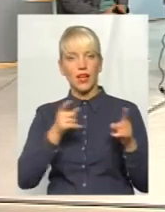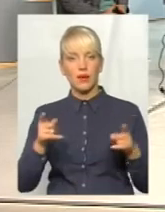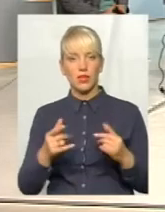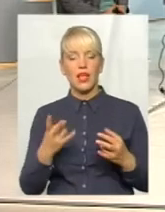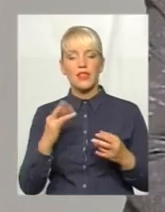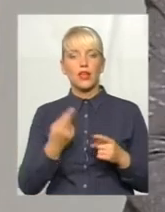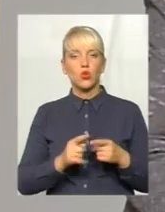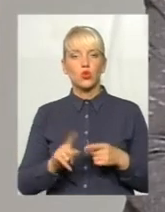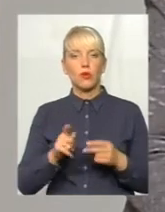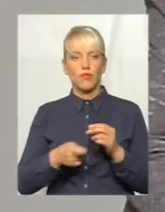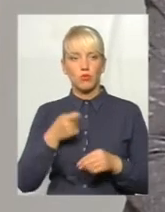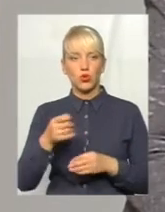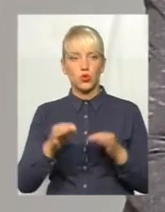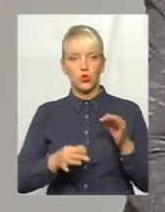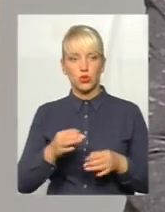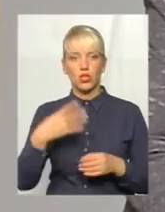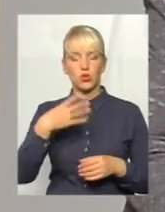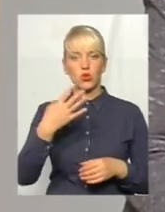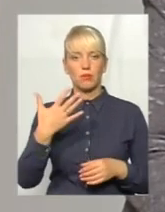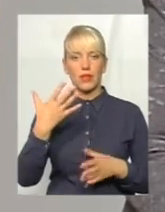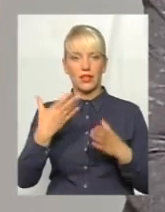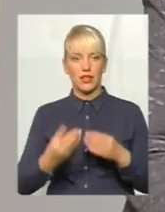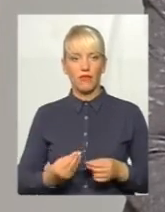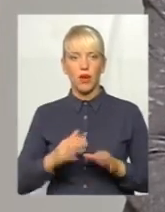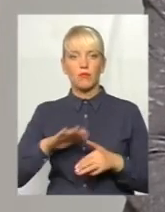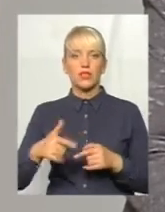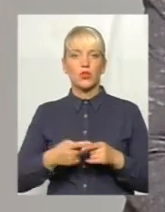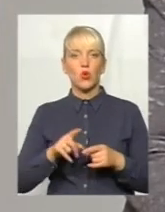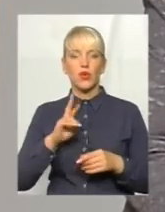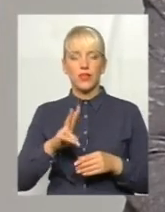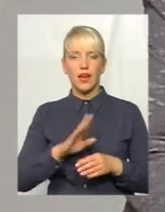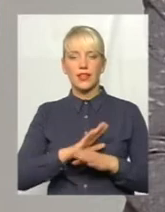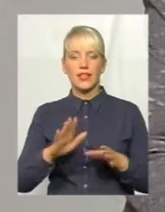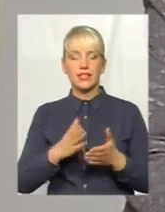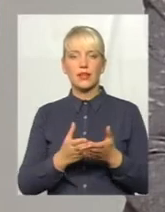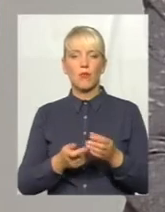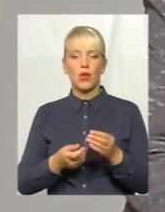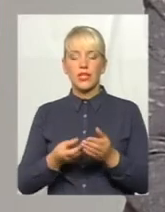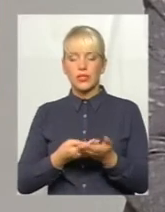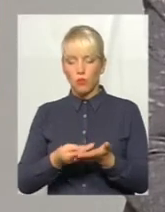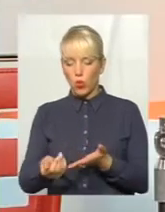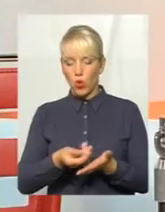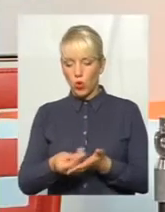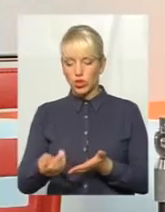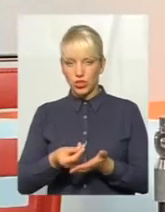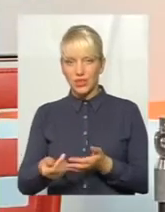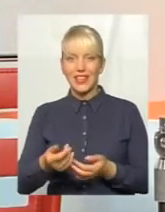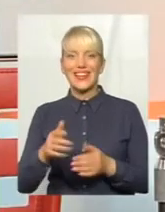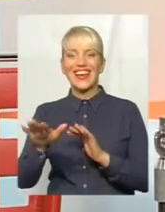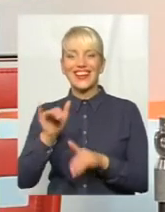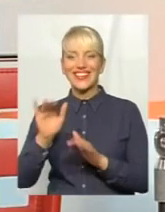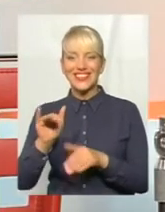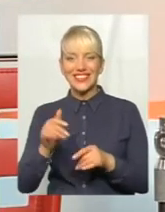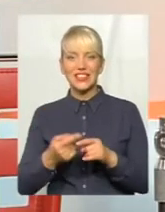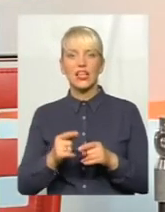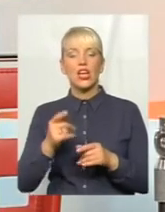щоб ви подалися до суду. Він мені сказав, 45 днів після того, як не сплачений кредит, ми маємо право податися до суду. Де ж, ви кажуть, були тих 45